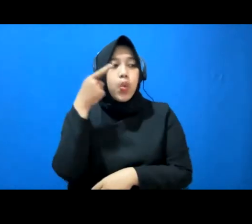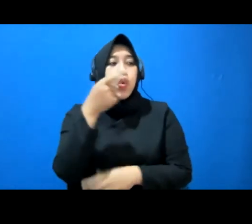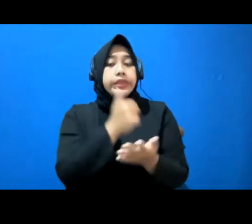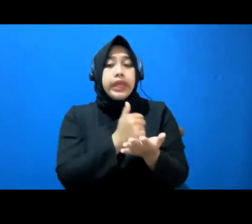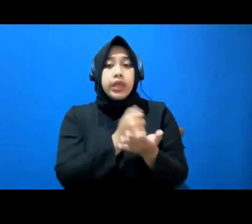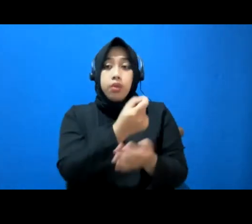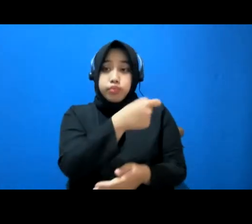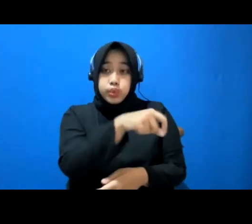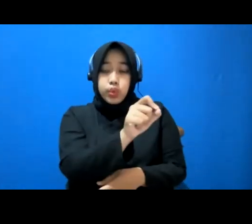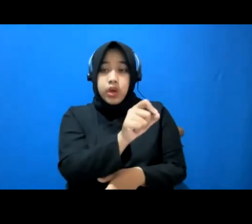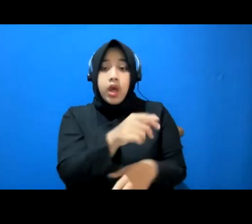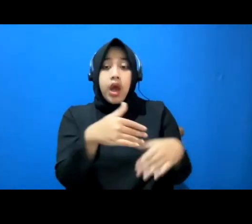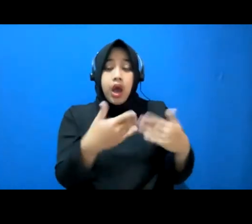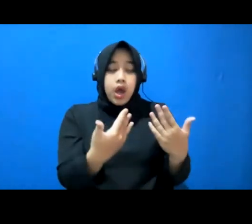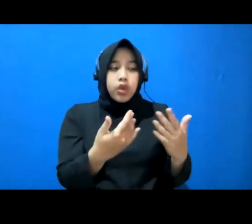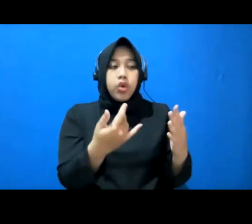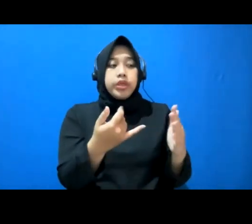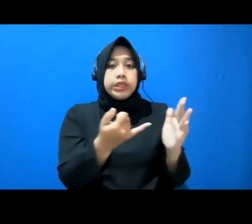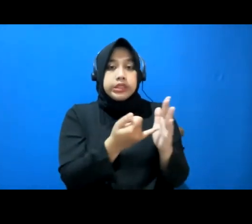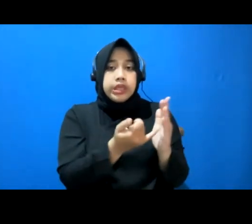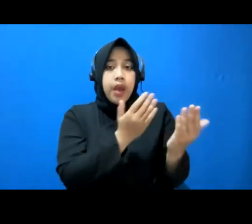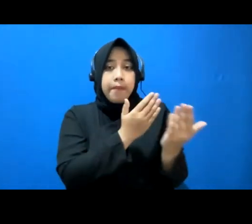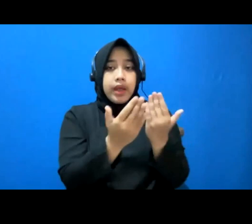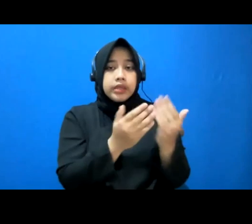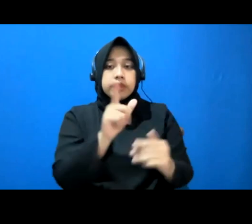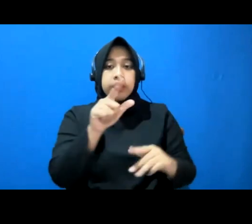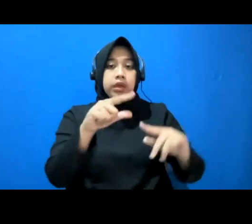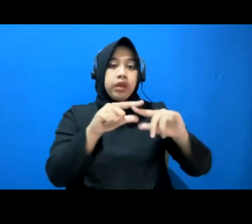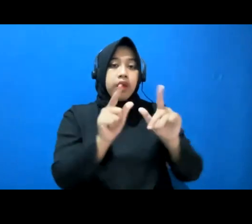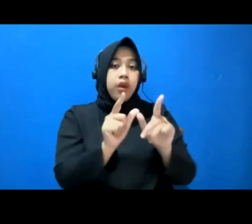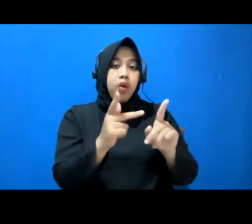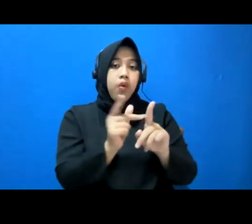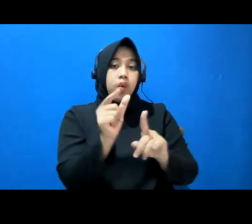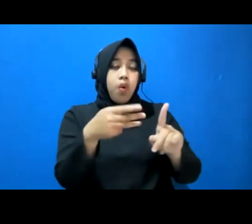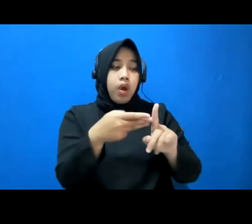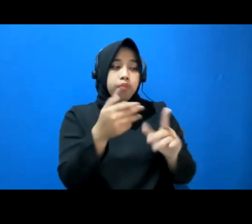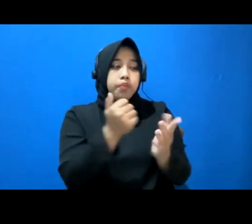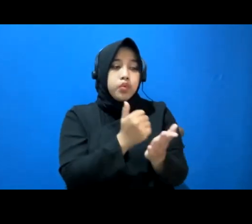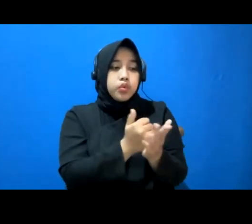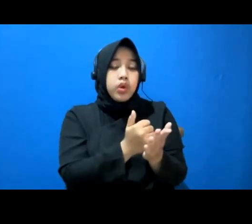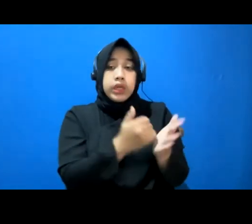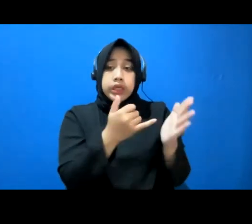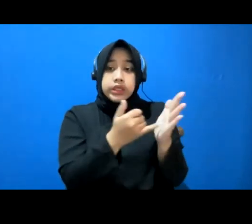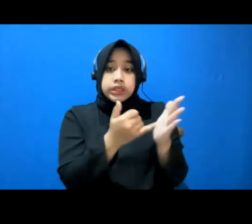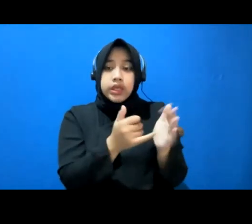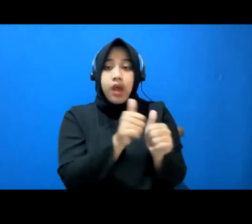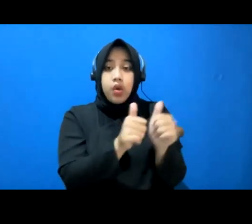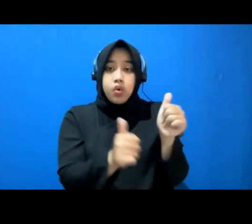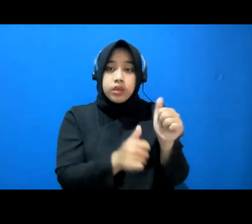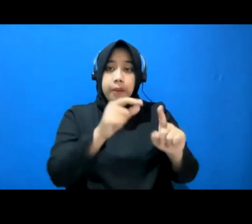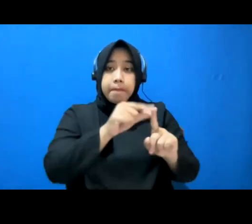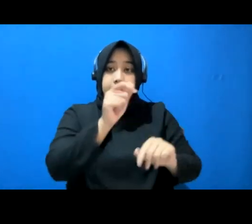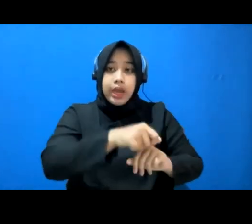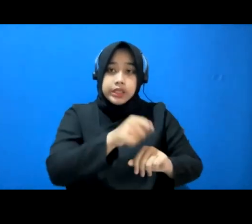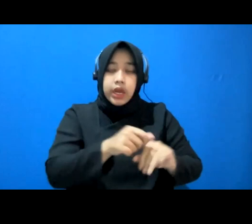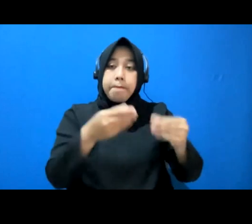Low Hub, ketersediaan yang ada itu diyakini berkualitas. Sehingga tidak ada lagi